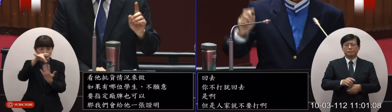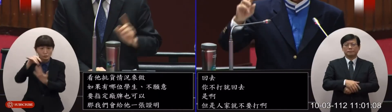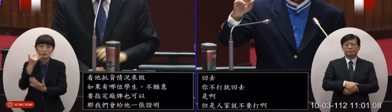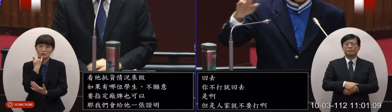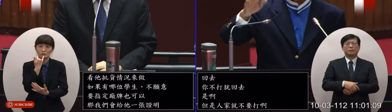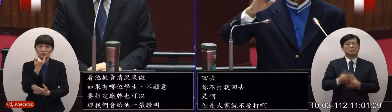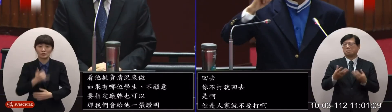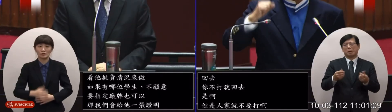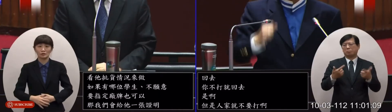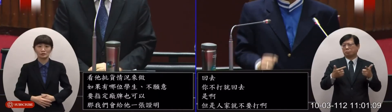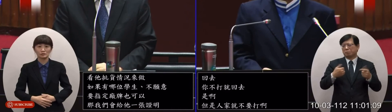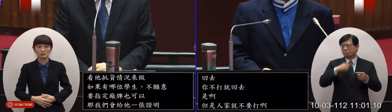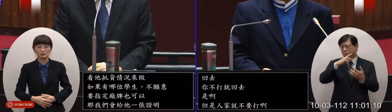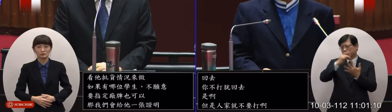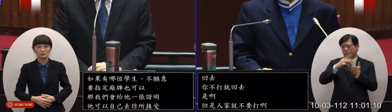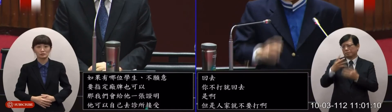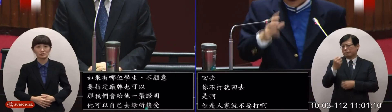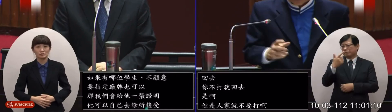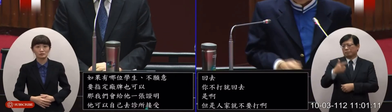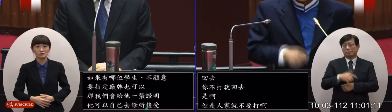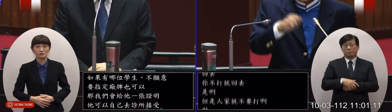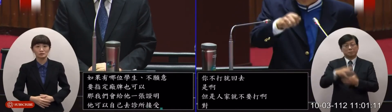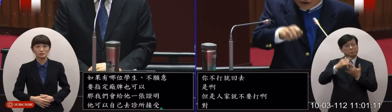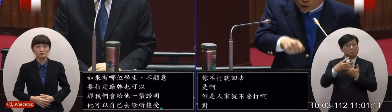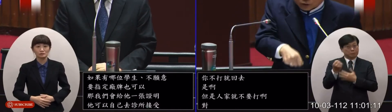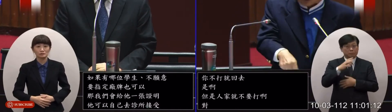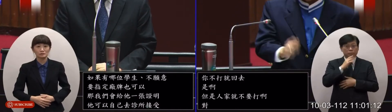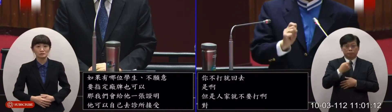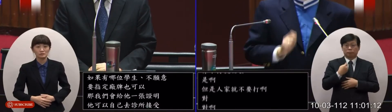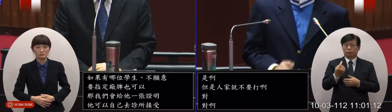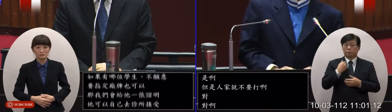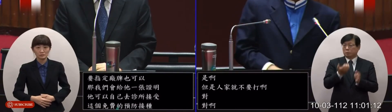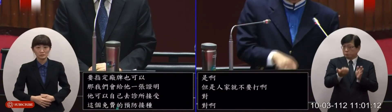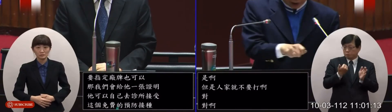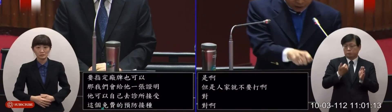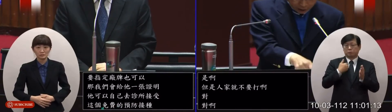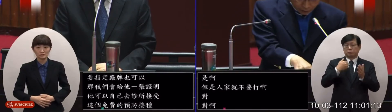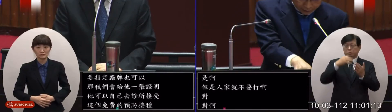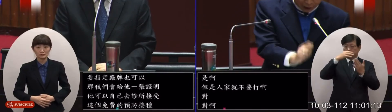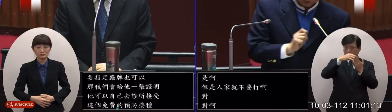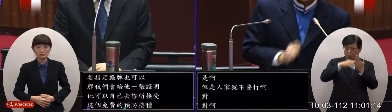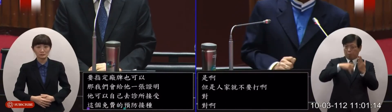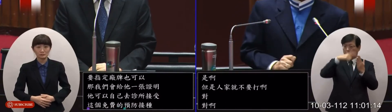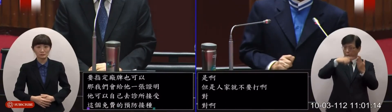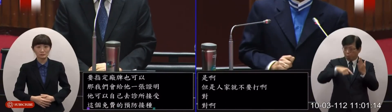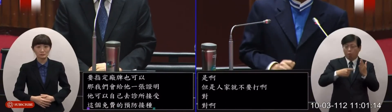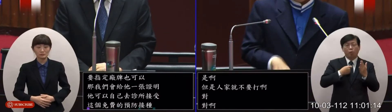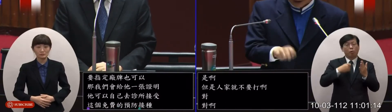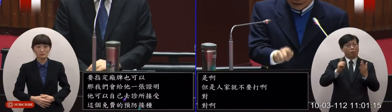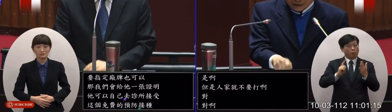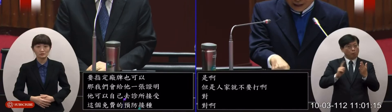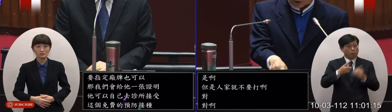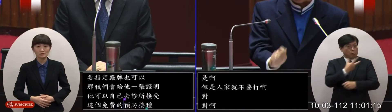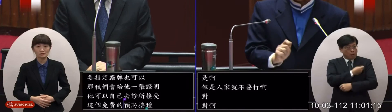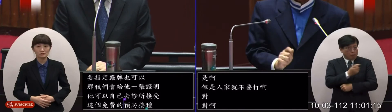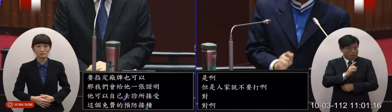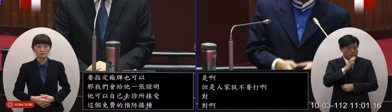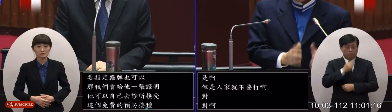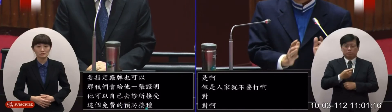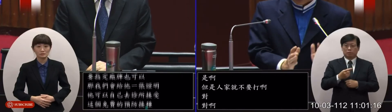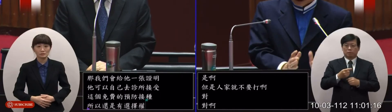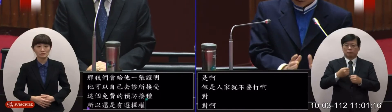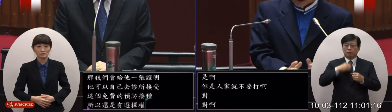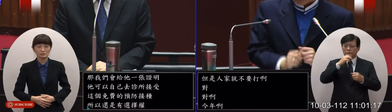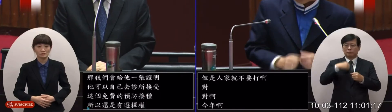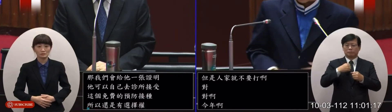沒有啦這個不叫選擇權啦選擇權是四線我就夠了這個我要打國光我要打三五位